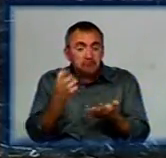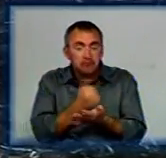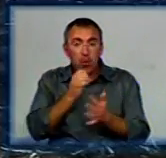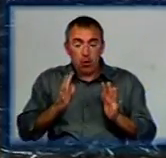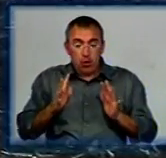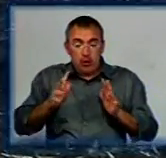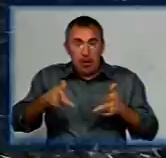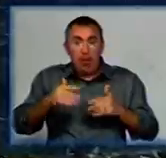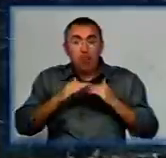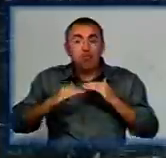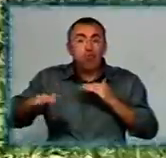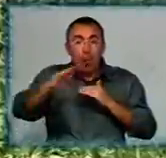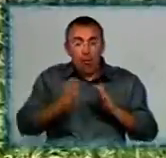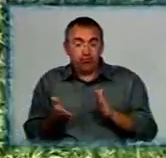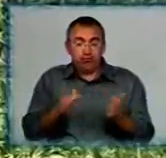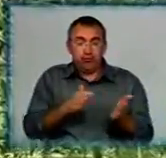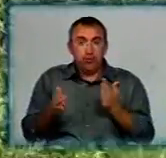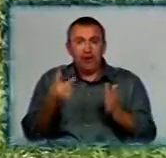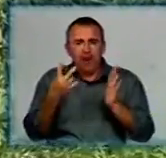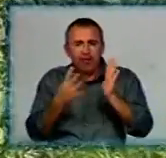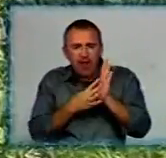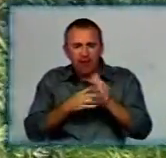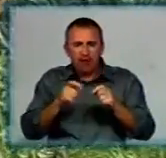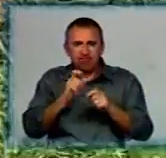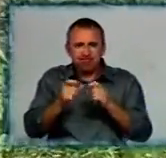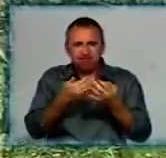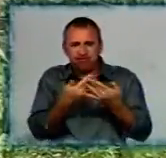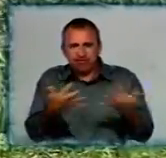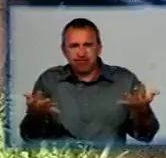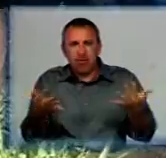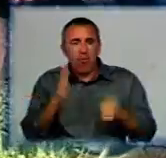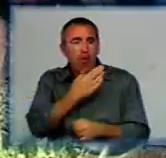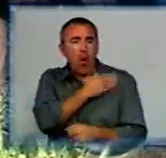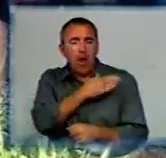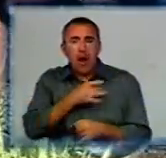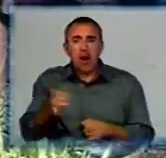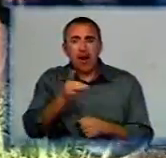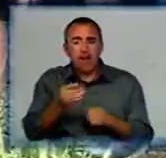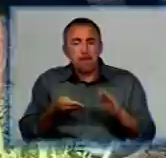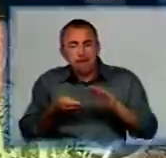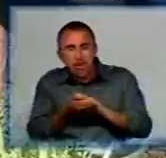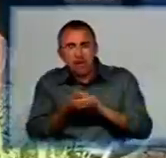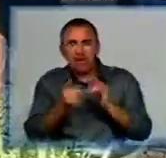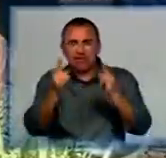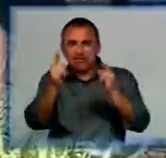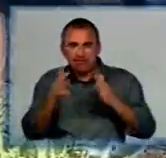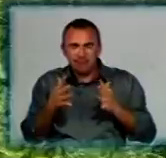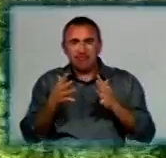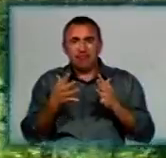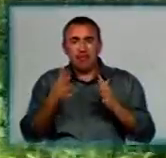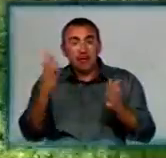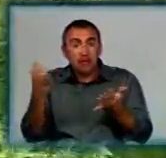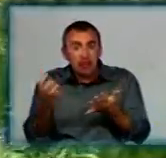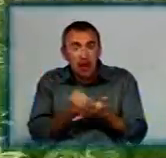роботи на полі. Ще 29 одиниць боєприпасів виявили в Олександрійському районі. Це міни та артснаряди. Усе знайдене